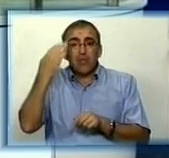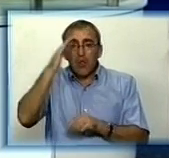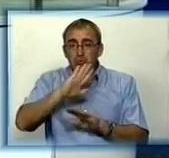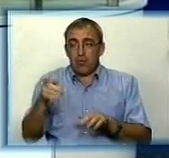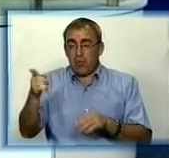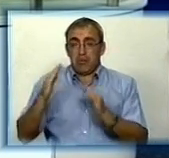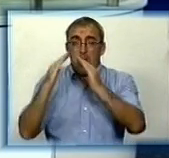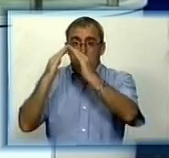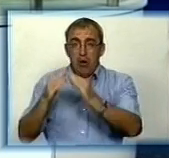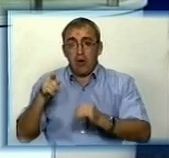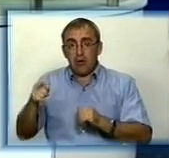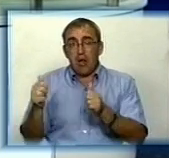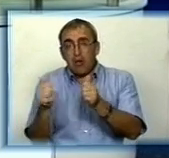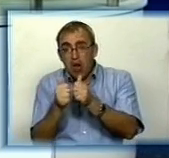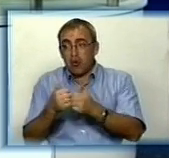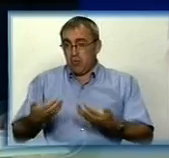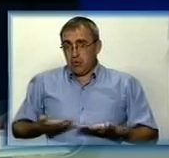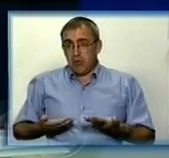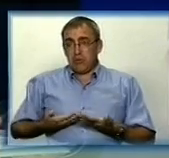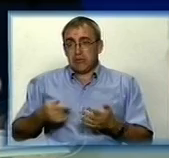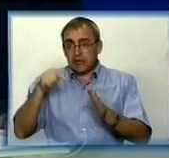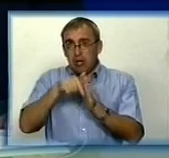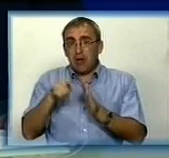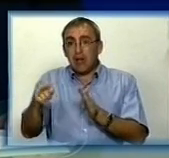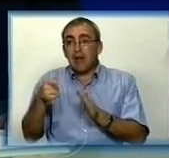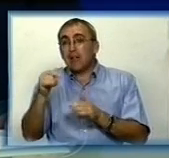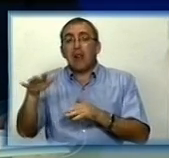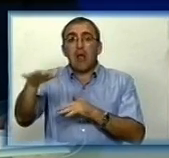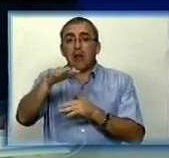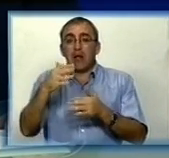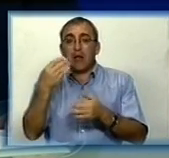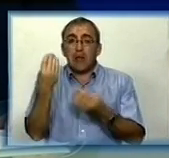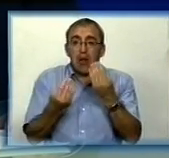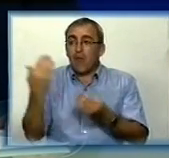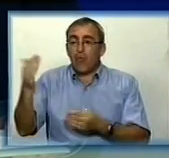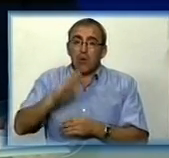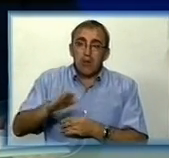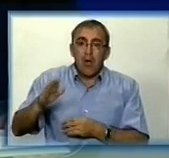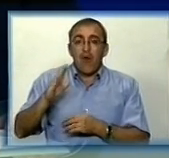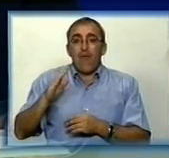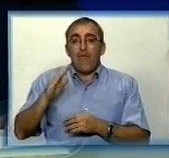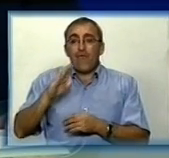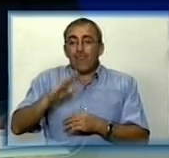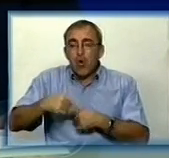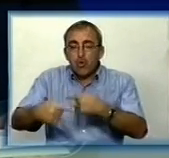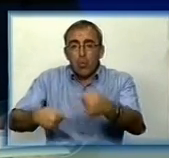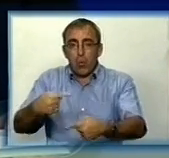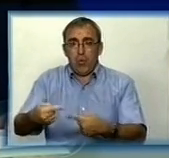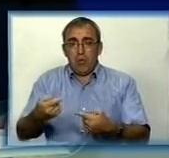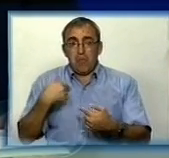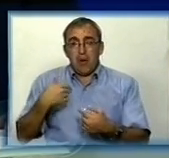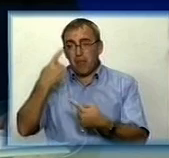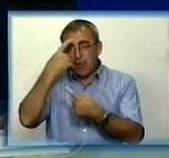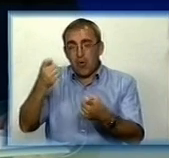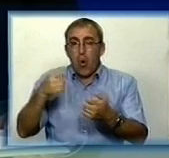Якщо він там ставить гараж, значить він там рядом живет, значить, там где-то играють його діти, либо його внуки. Поэтому ми будемо призвати